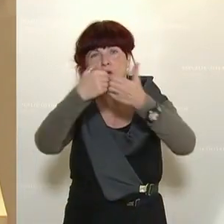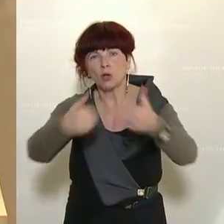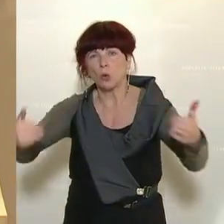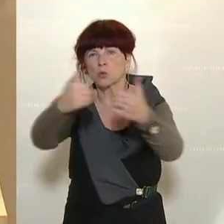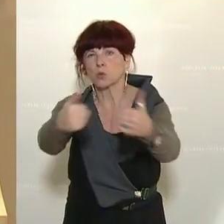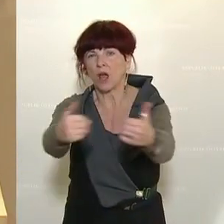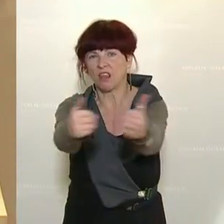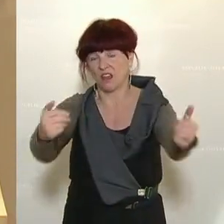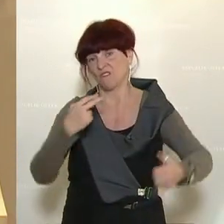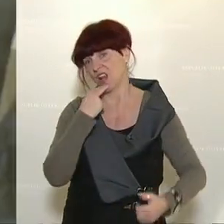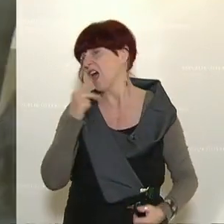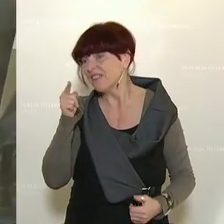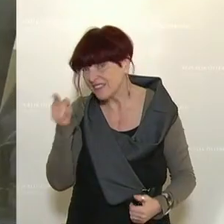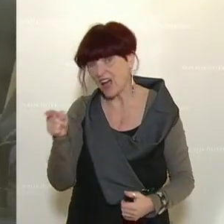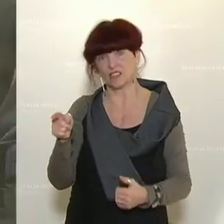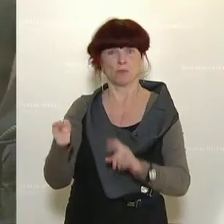gutieren.